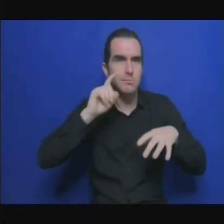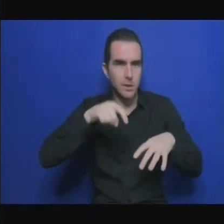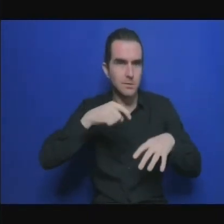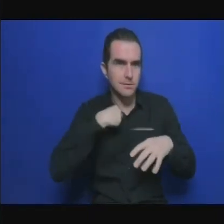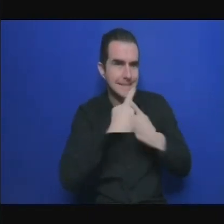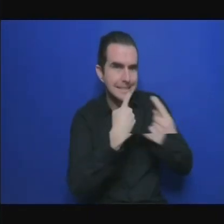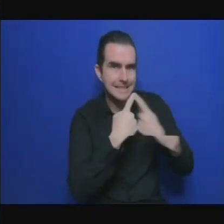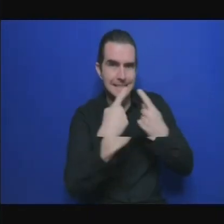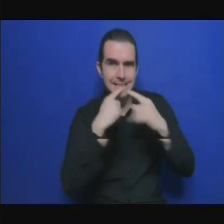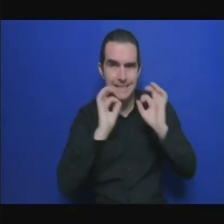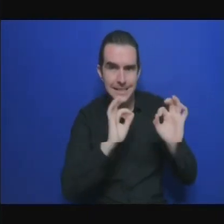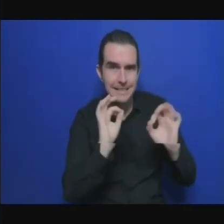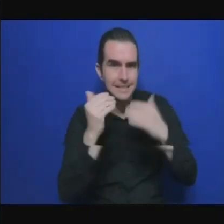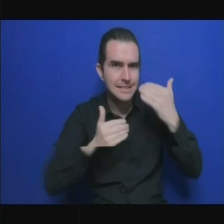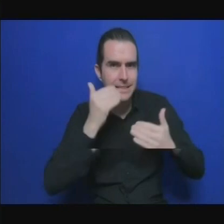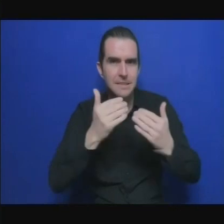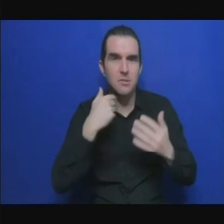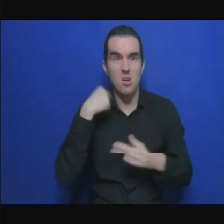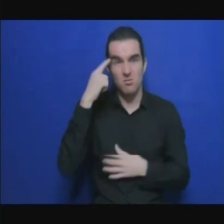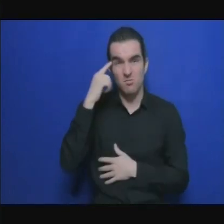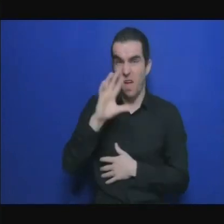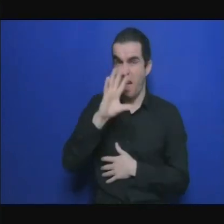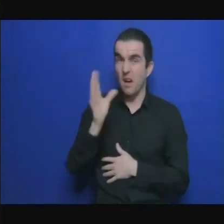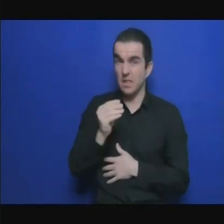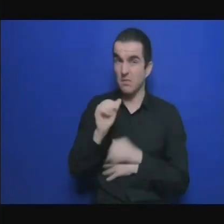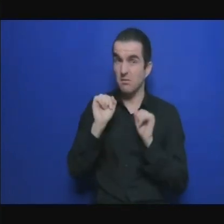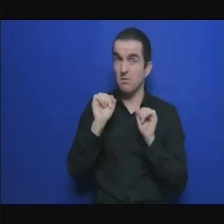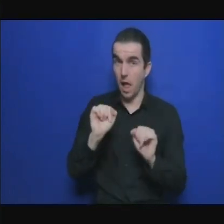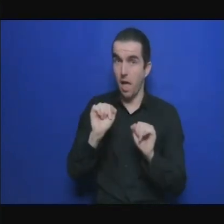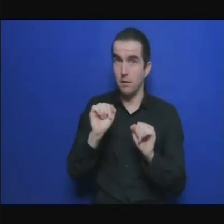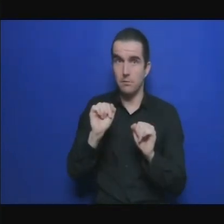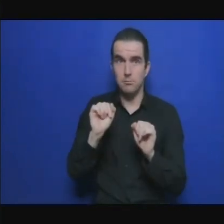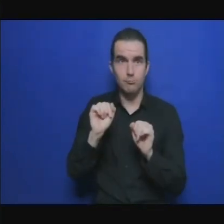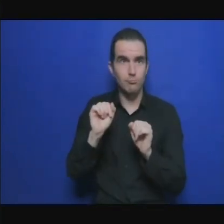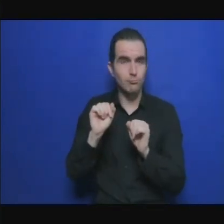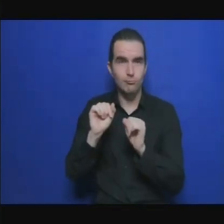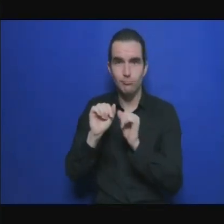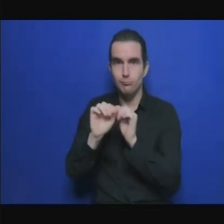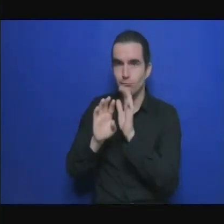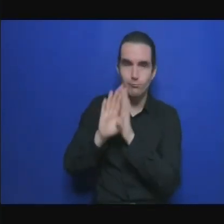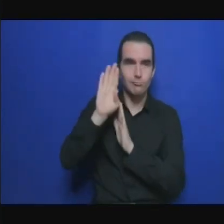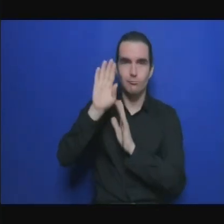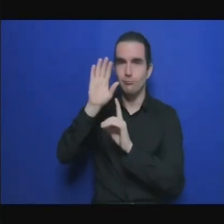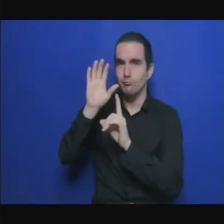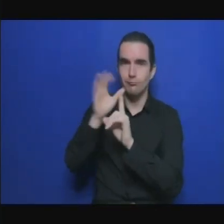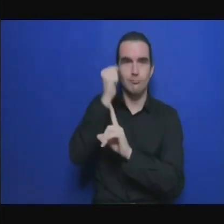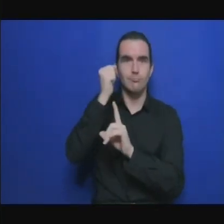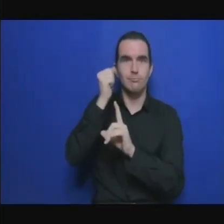plan de la connaissance c'est le point que je voulais partager merci merci